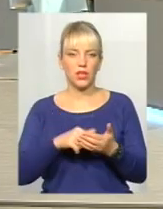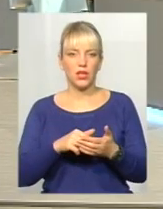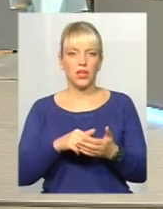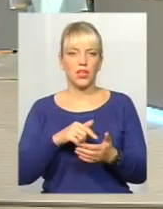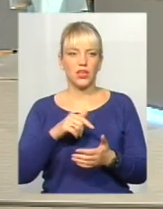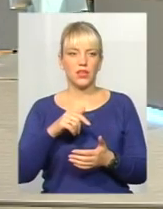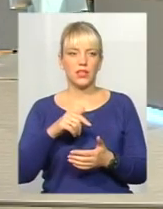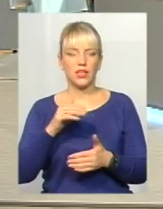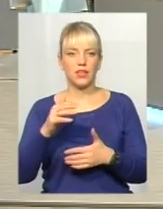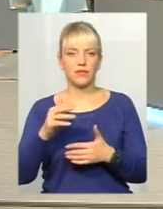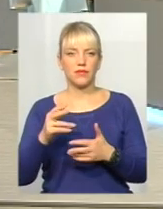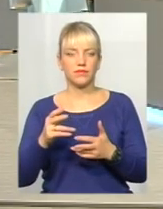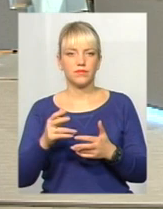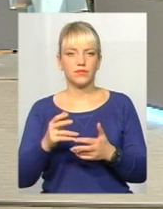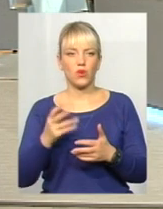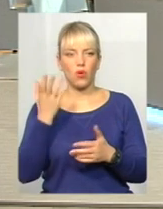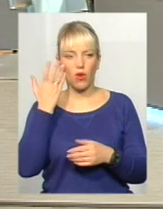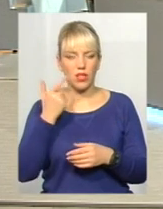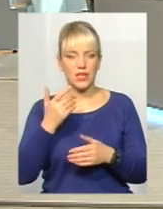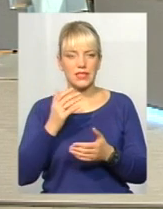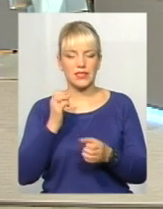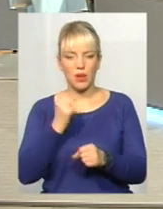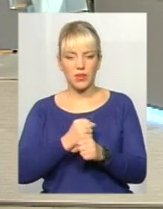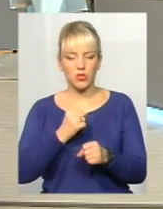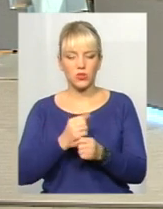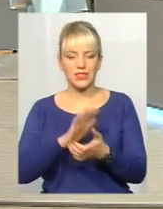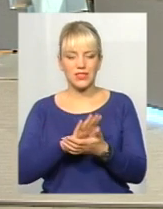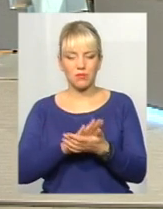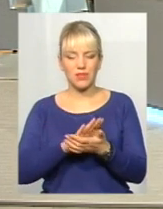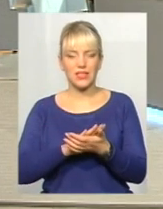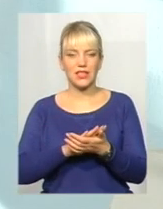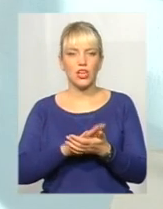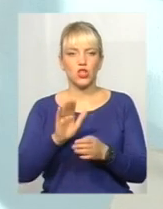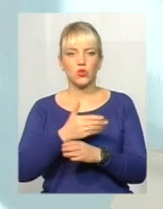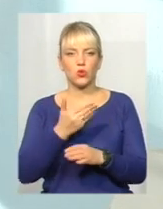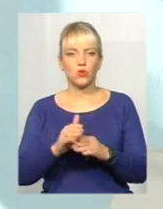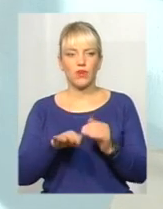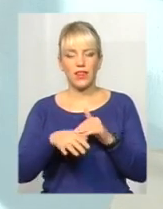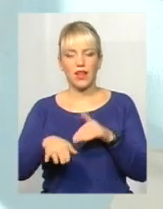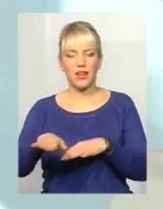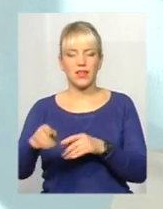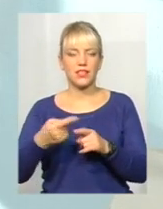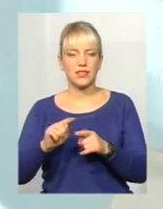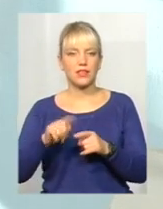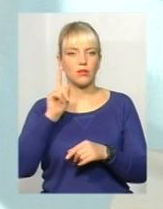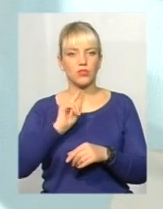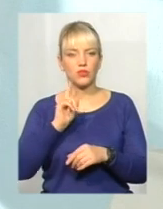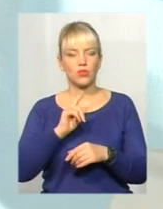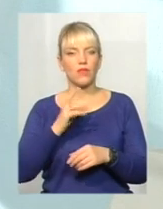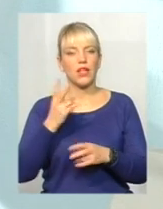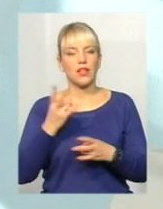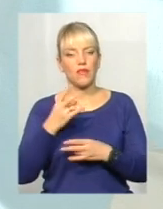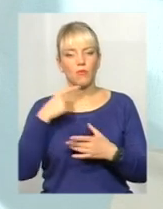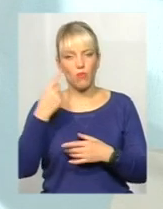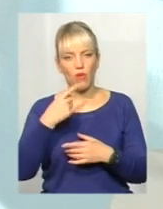запрацює сміттєсортувальна лінія, це тимчасово. Взагалі йде мова про сміттєпереробний завод, де